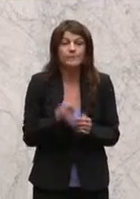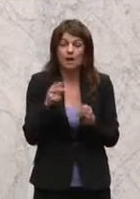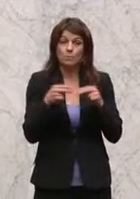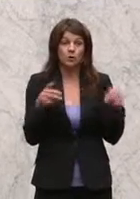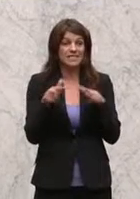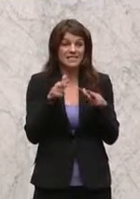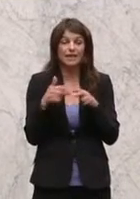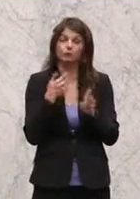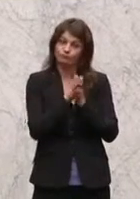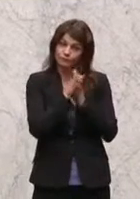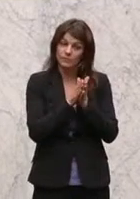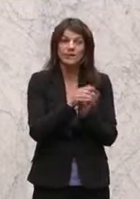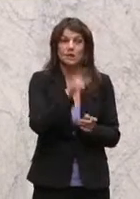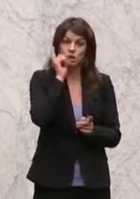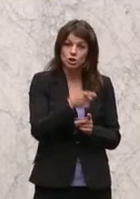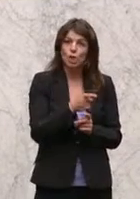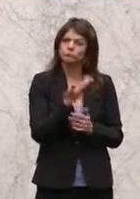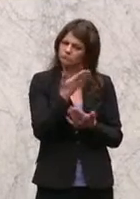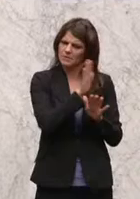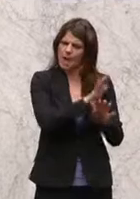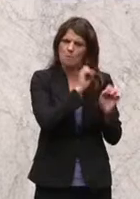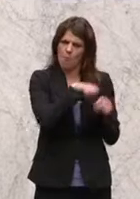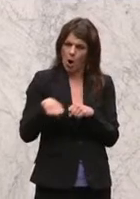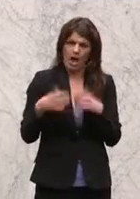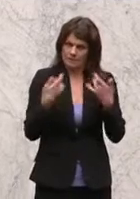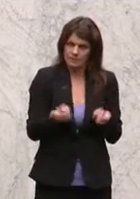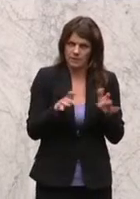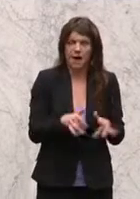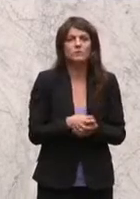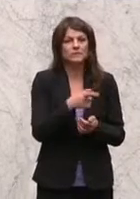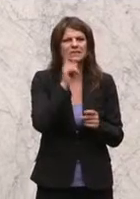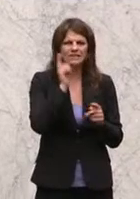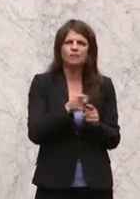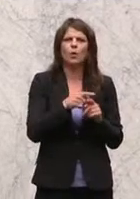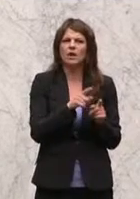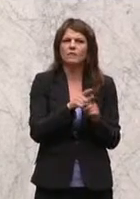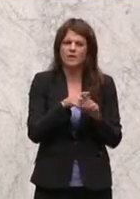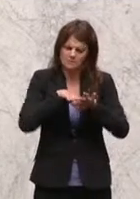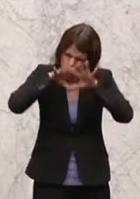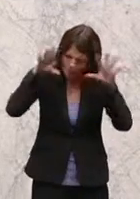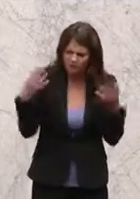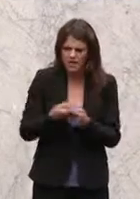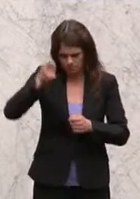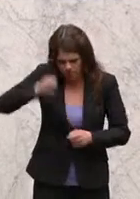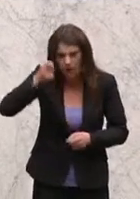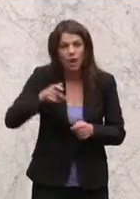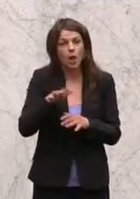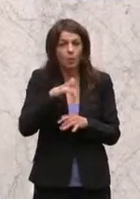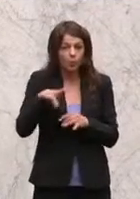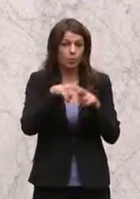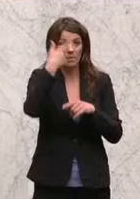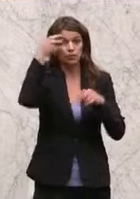Bundesregierung wird der Sucht, sich mit den ihr zur Verfügung stehenden Mitteln für eine umfassende Achtung aller Grund- und